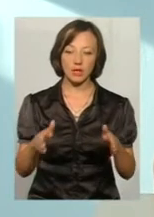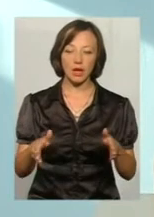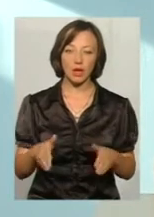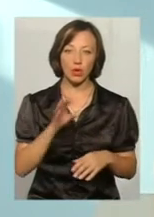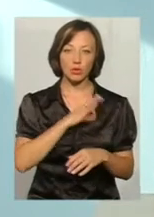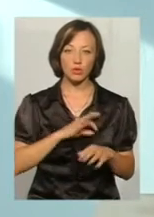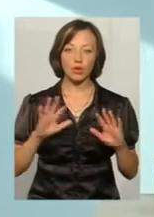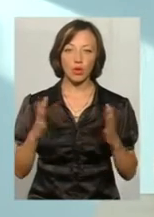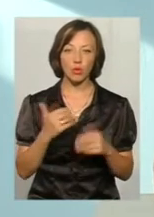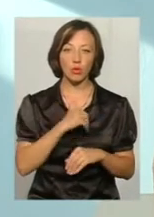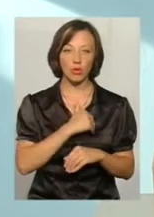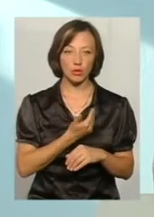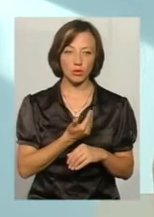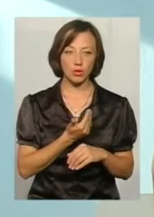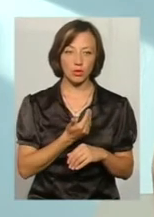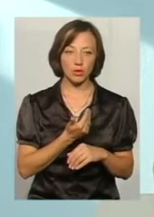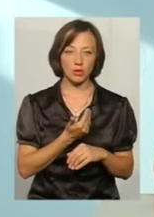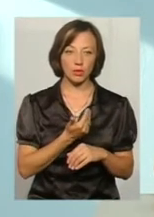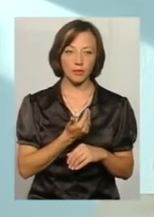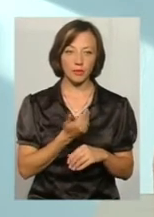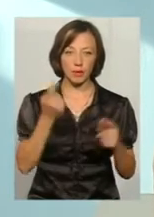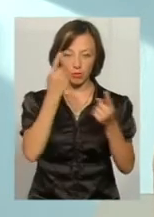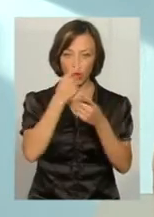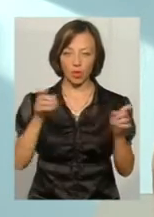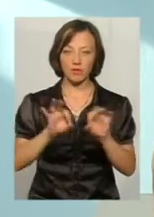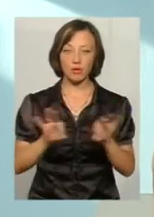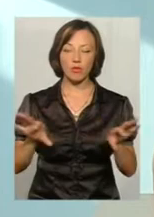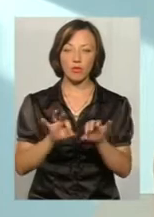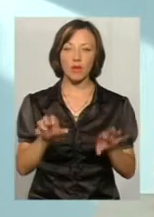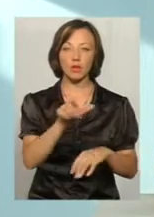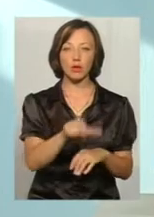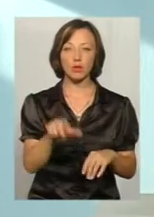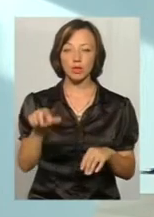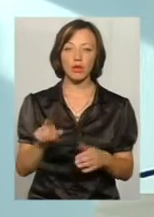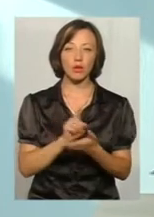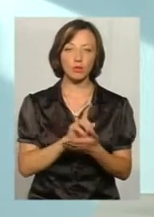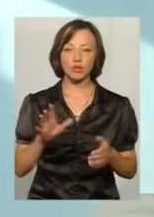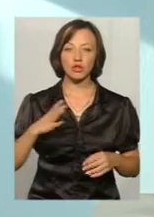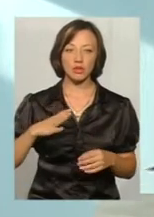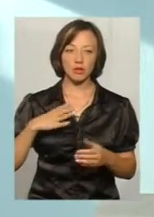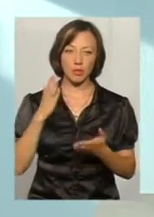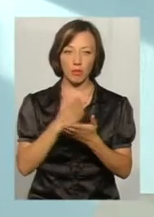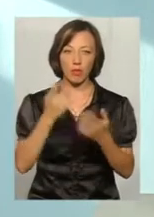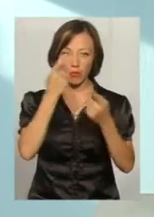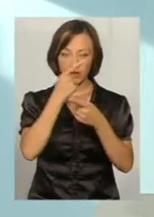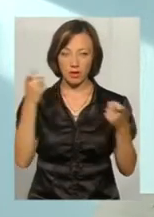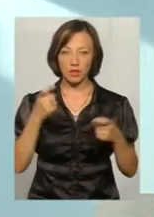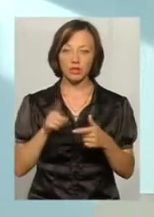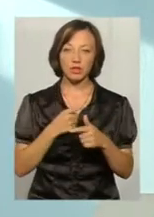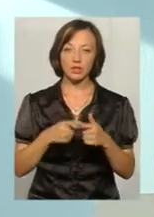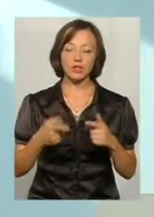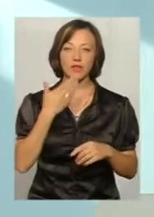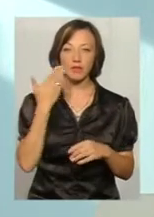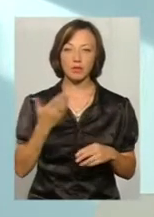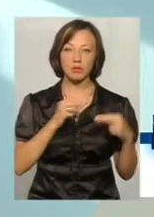користуючись нагодою, хочу проінформувати наших глядачів, що не обов'язково чекати прямого ефіру чи виступів працівників